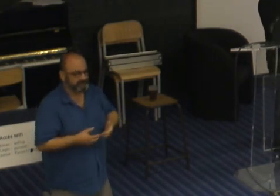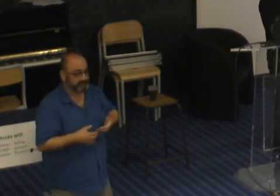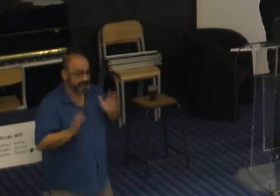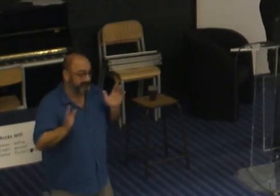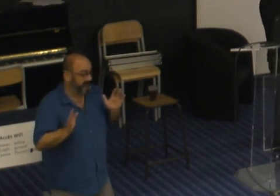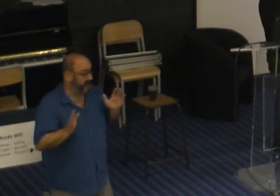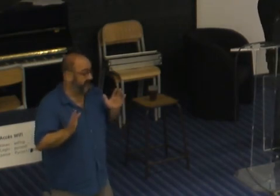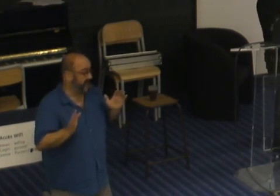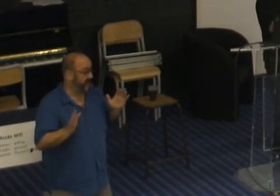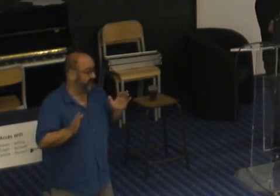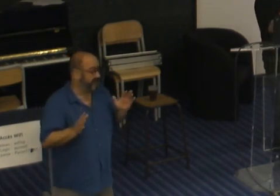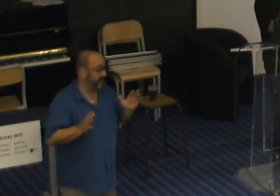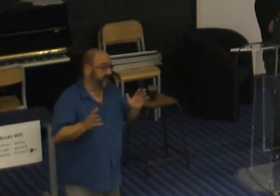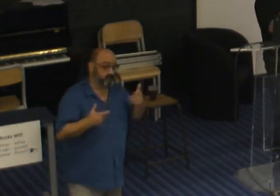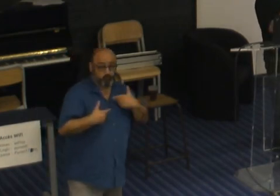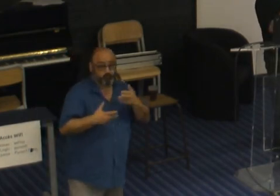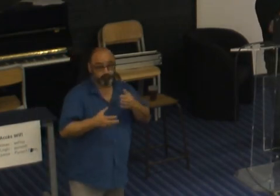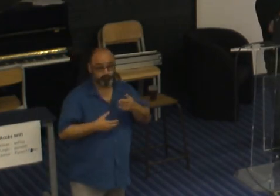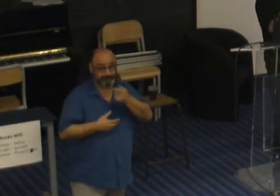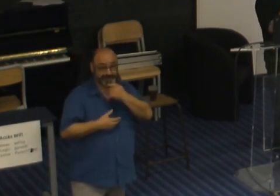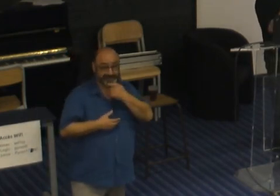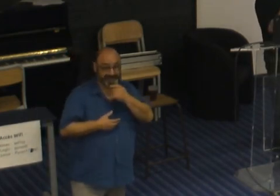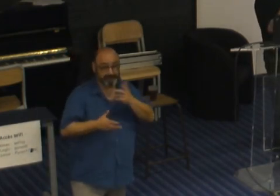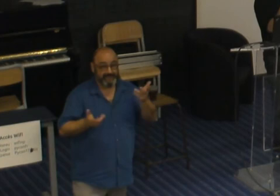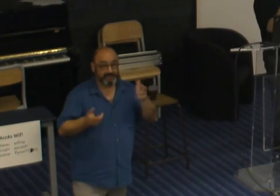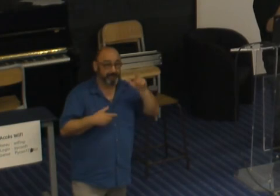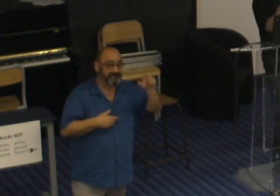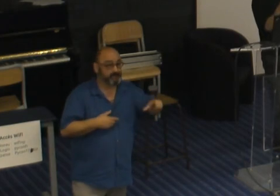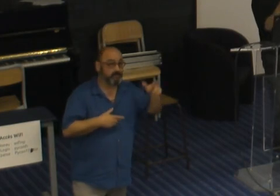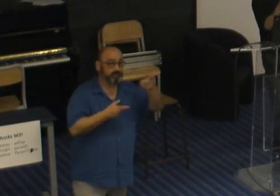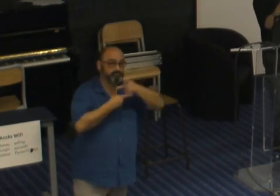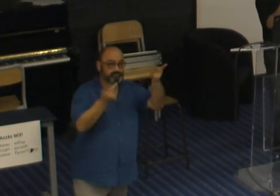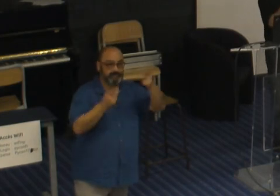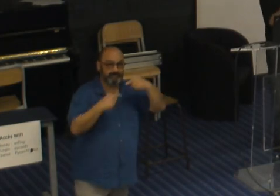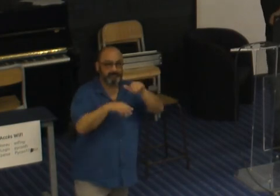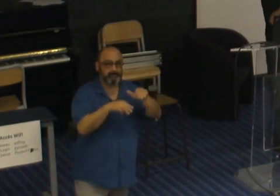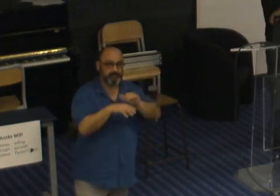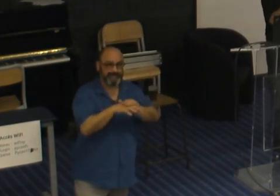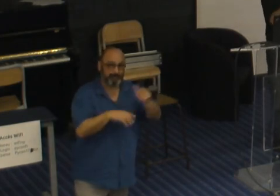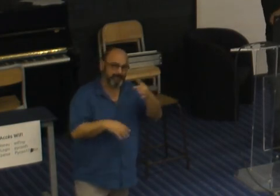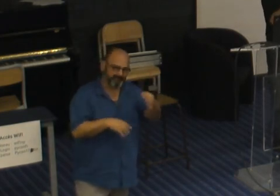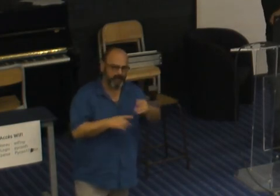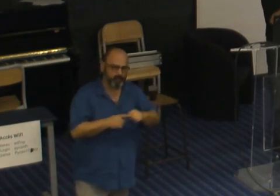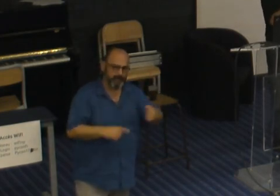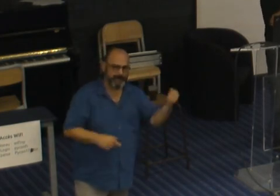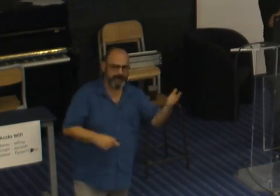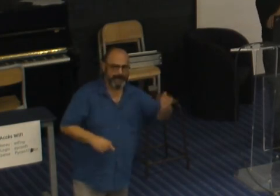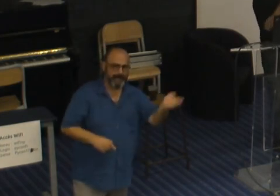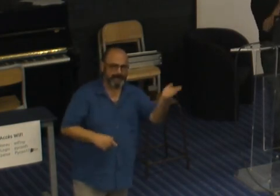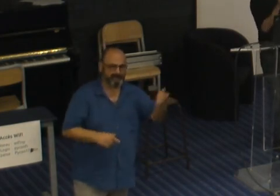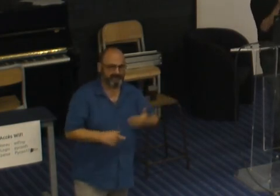mais du coup bon je trouve ça drôle mais la personne qui avait sorti cette blague initialement elle l'a fait dans un but un peu blessant quand même